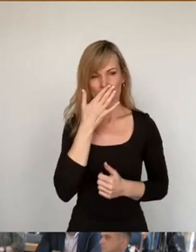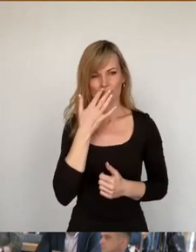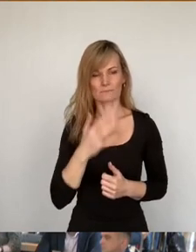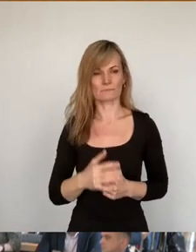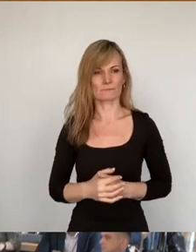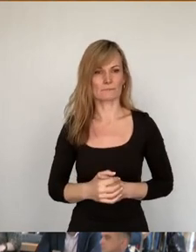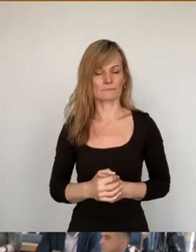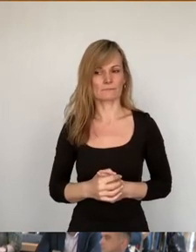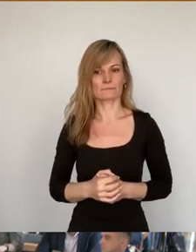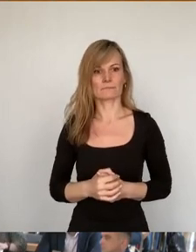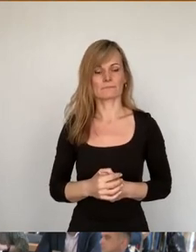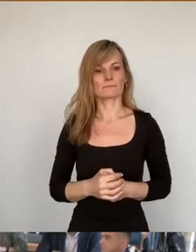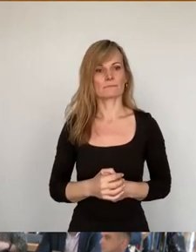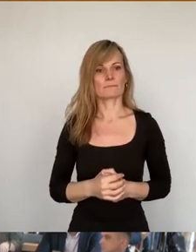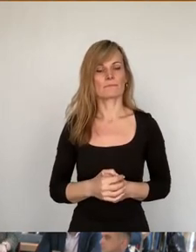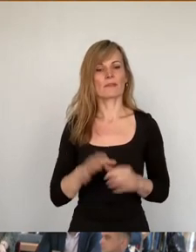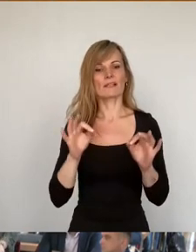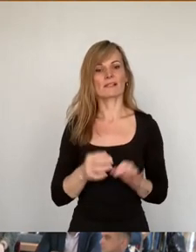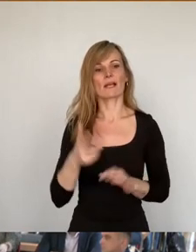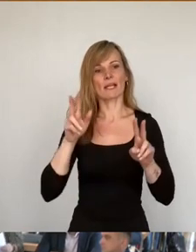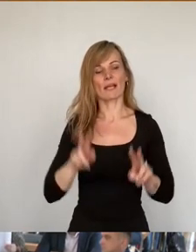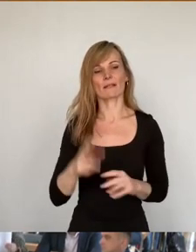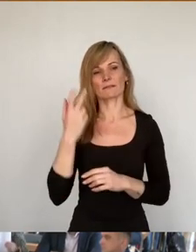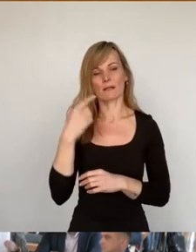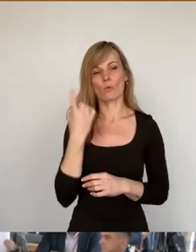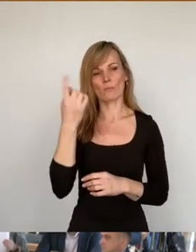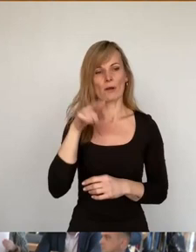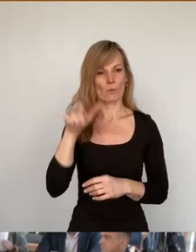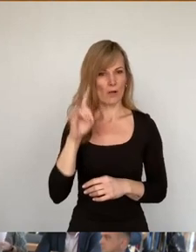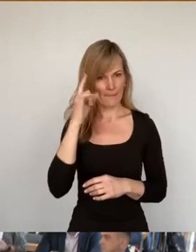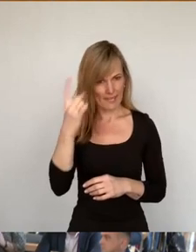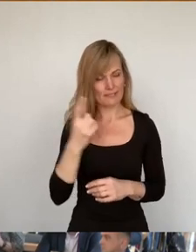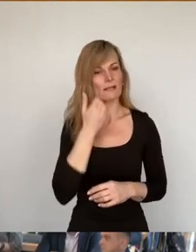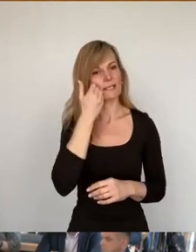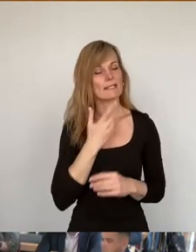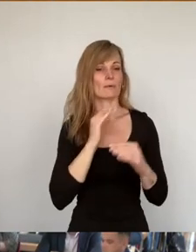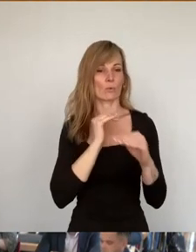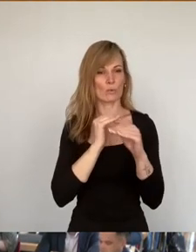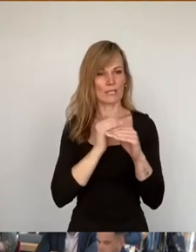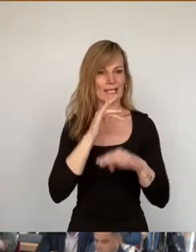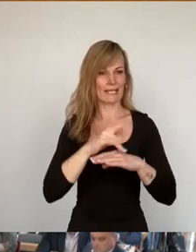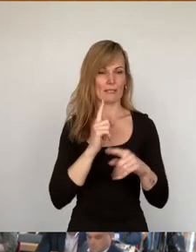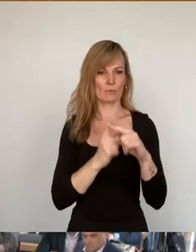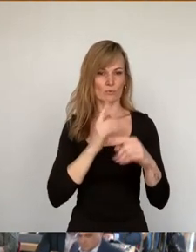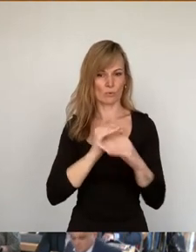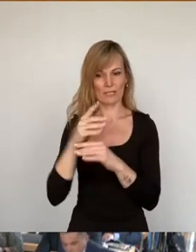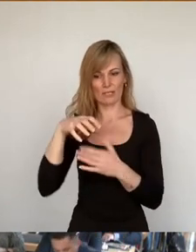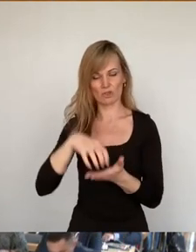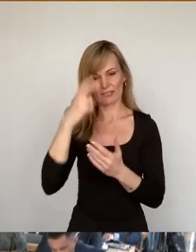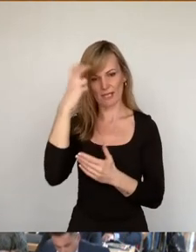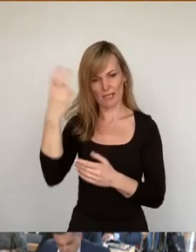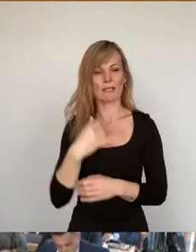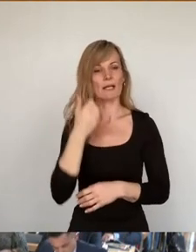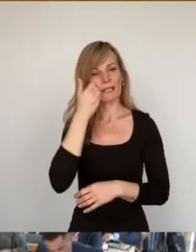Sehr geehrter Oberbürgermeister, liebe Kolleginnen und Kollegen hier im Stadtrat, liebe interessierte Bürgerinnen und